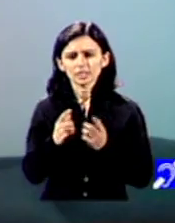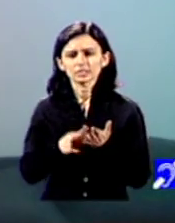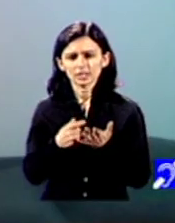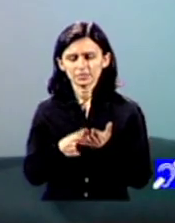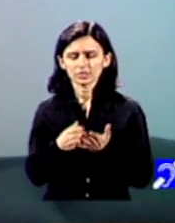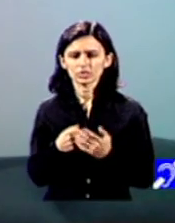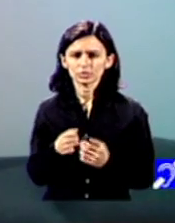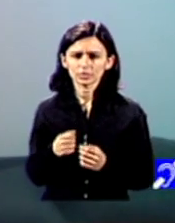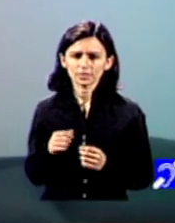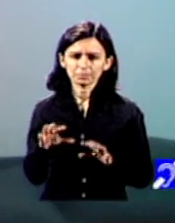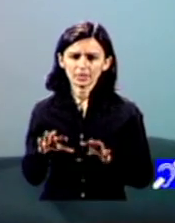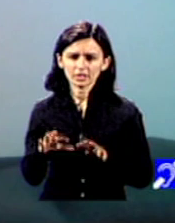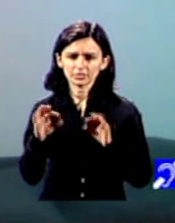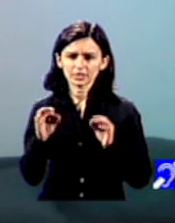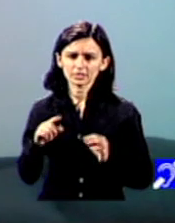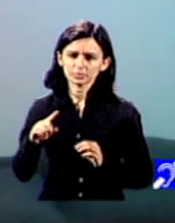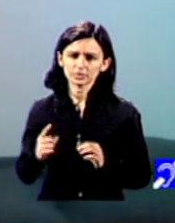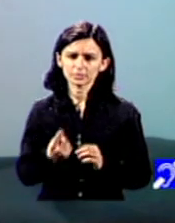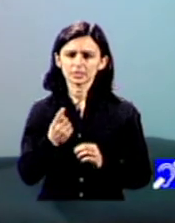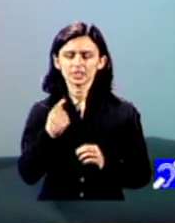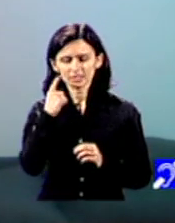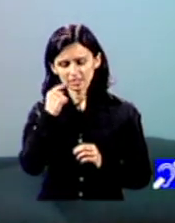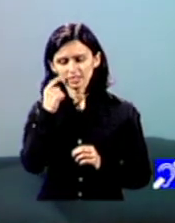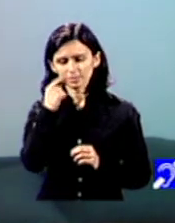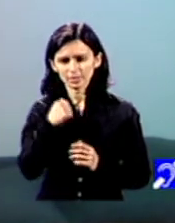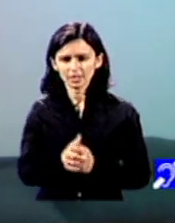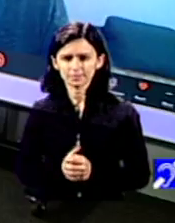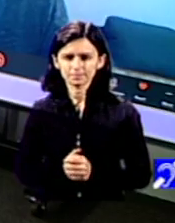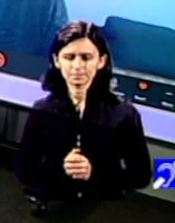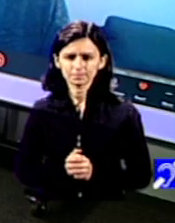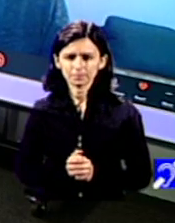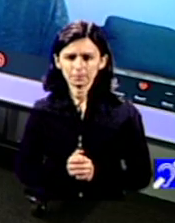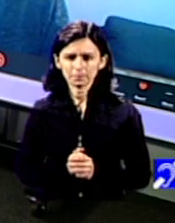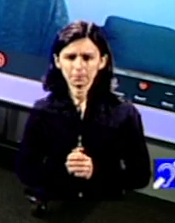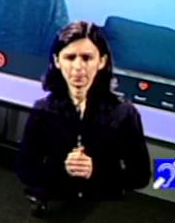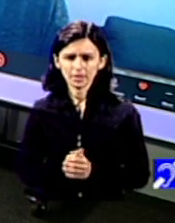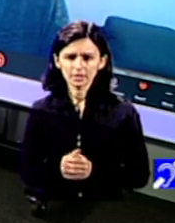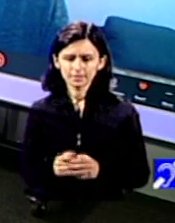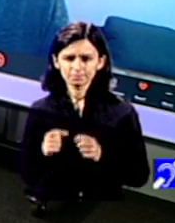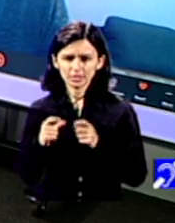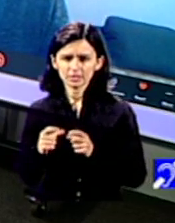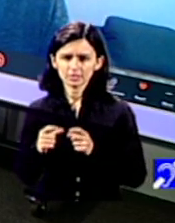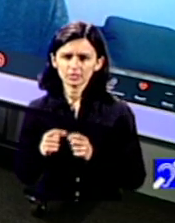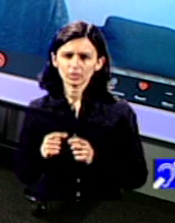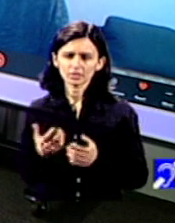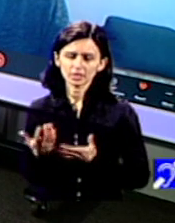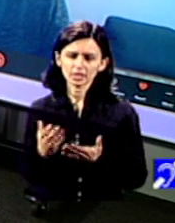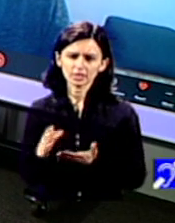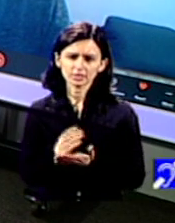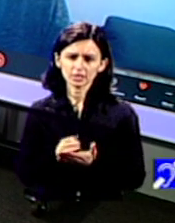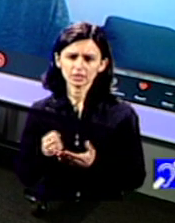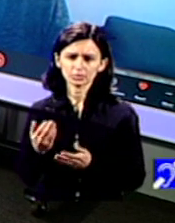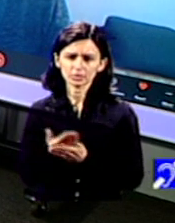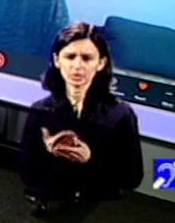siguranță că ar fi găsit oportunitatea de a se plânge da în continuare în situația în care se strâng dosare înțeleg spuneam dosare